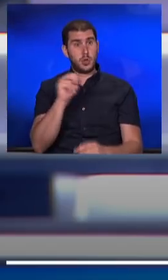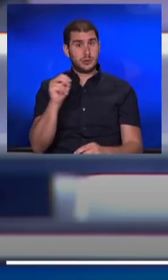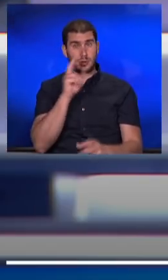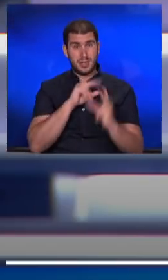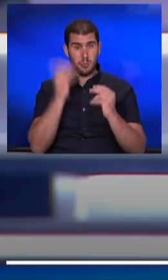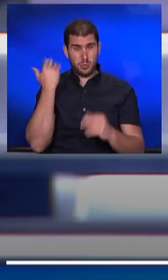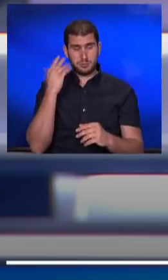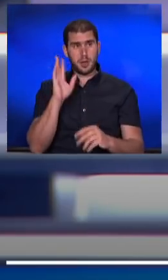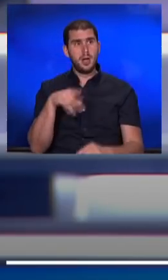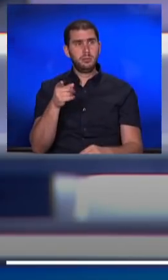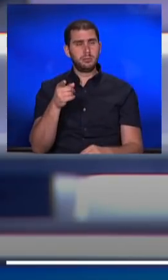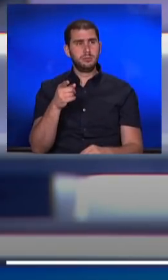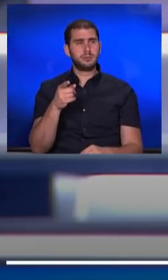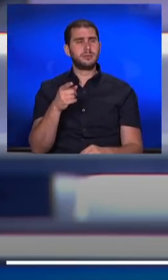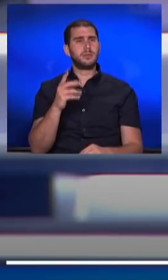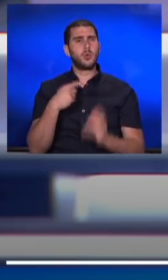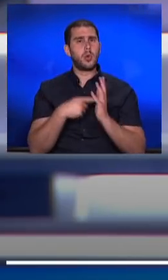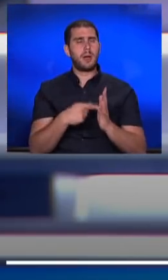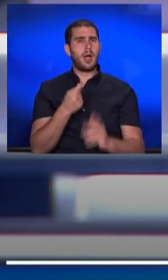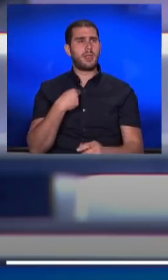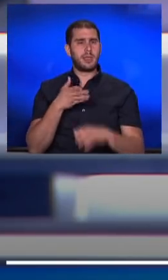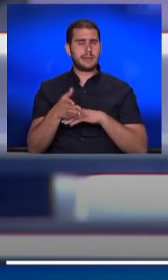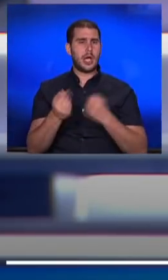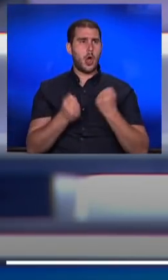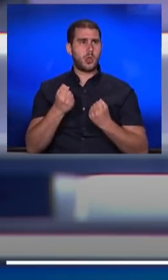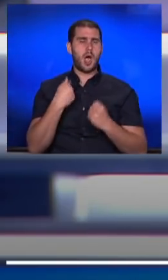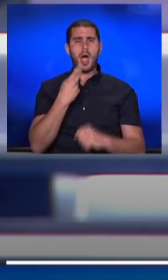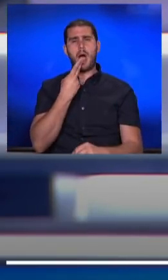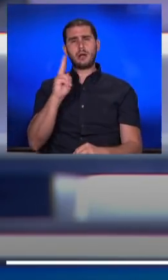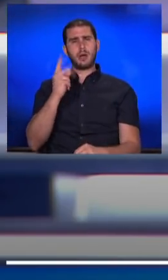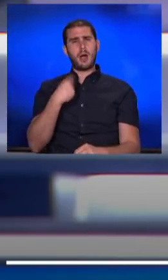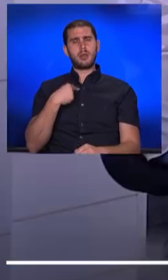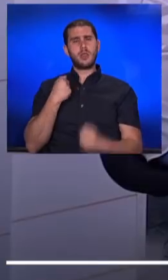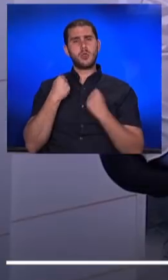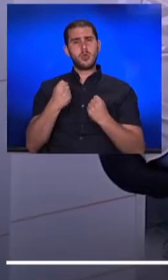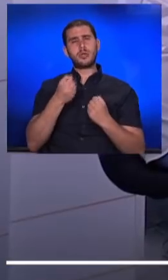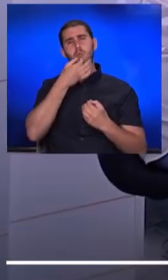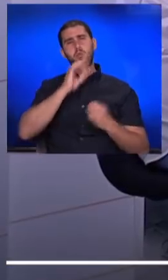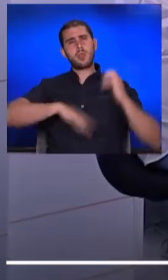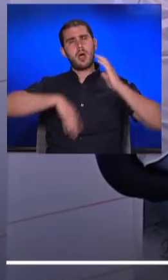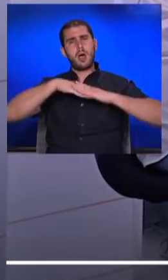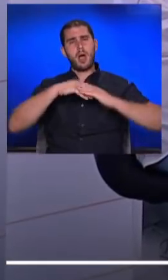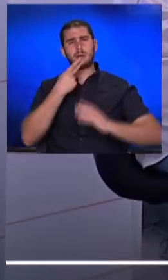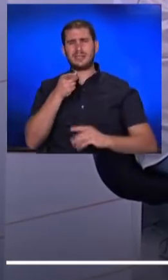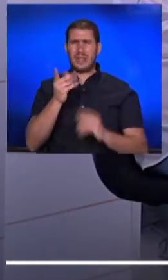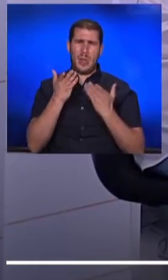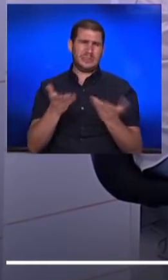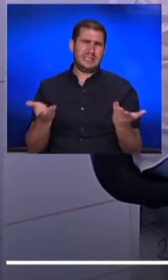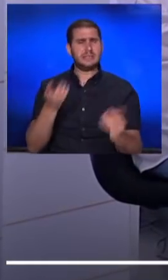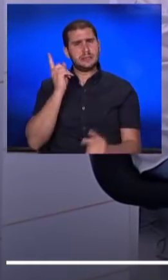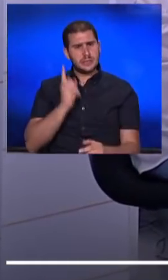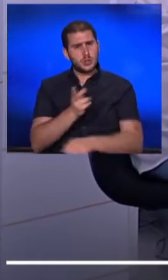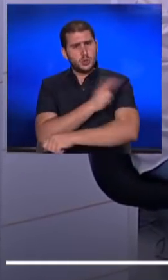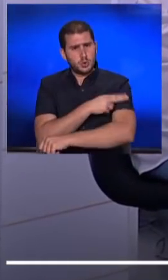על הצהרה, זה כמו שאני אכנס לרכב שלי ואני אצהיר שאני נעשה במהירות המותרת. זה לא יעזור, צריך שיהיה שוטר,